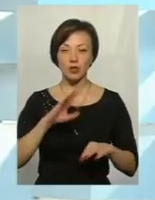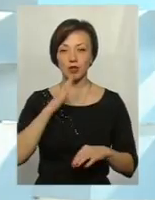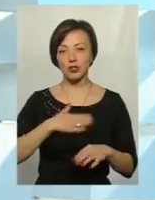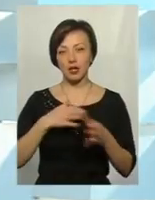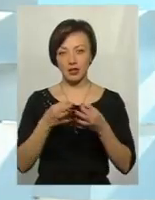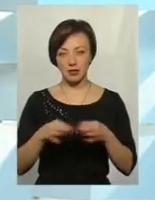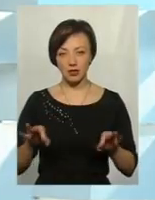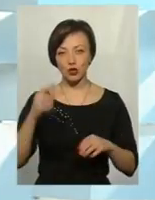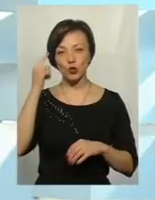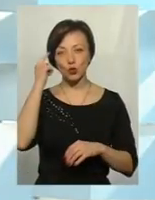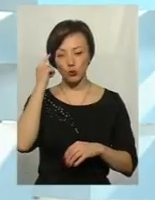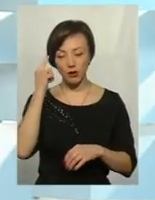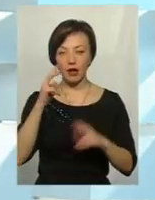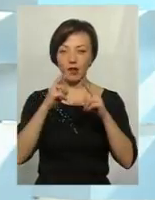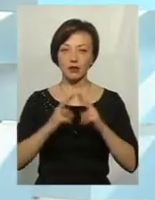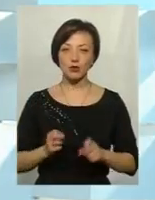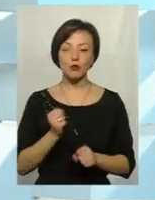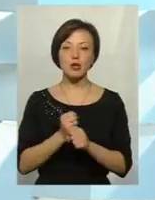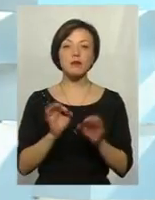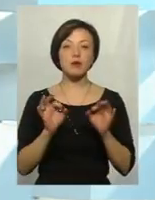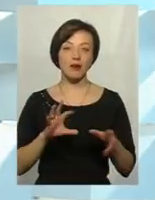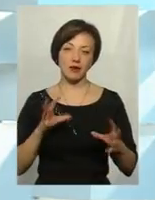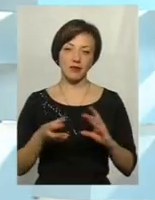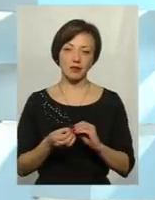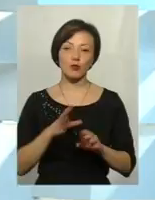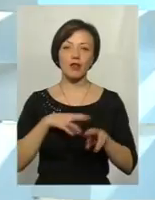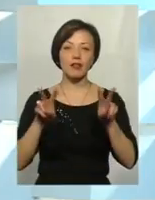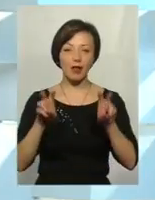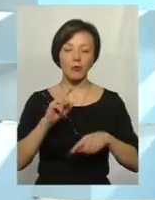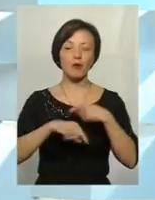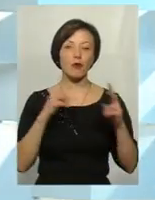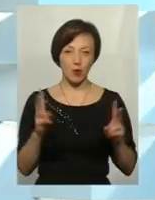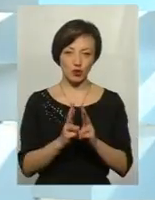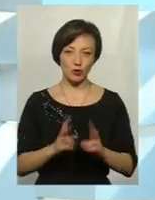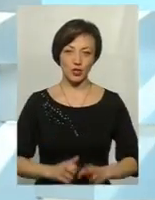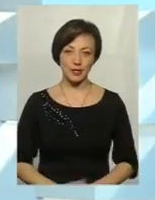незалежність. Думайте, аналізуйте, робіть визнаки. Це була тема. Побачимось.